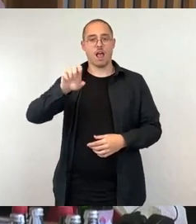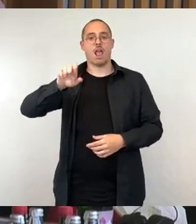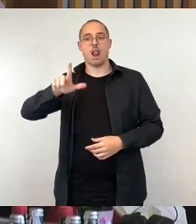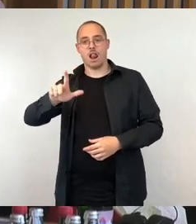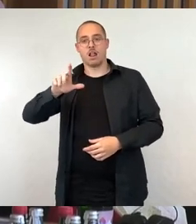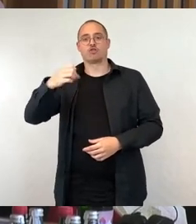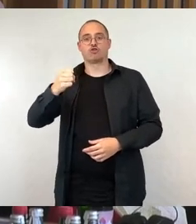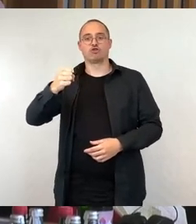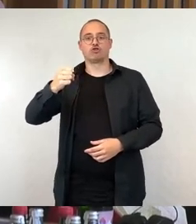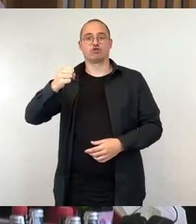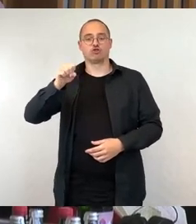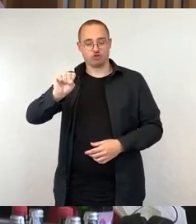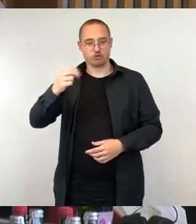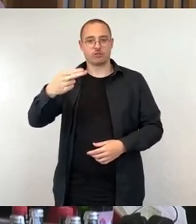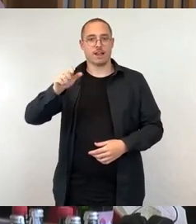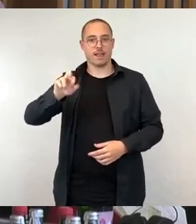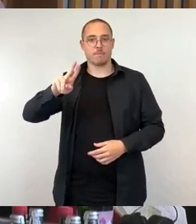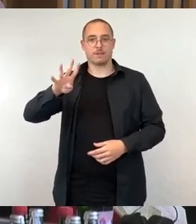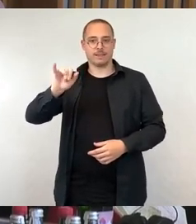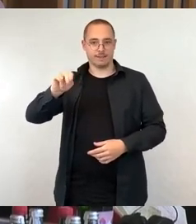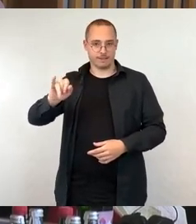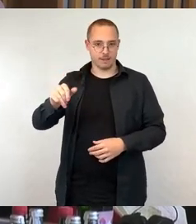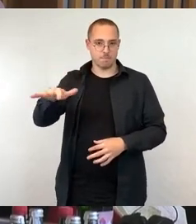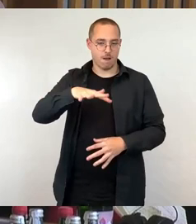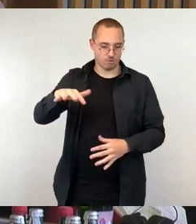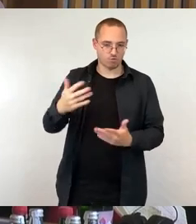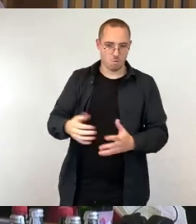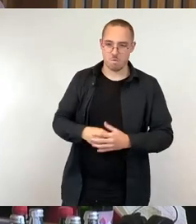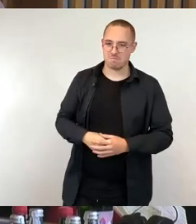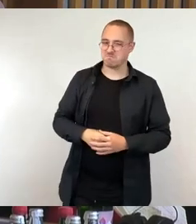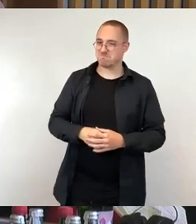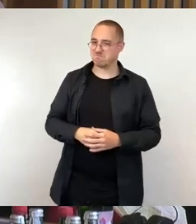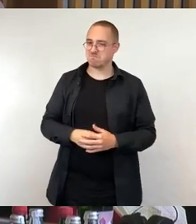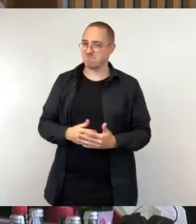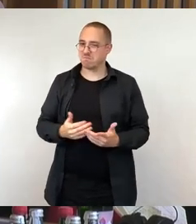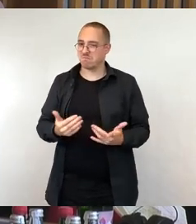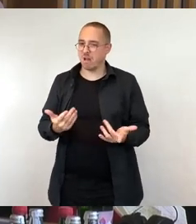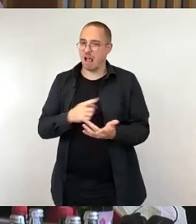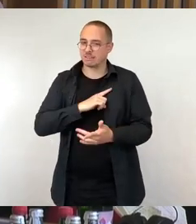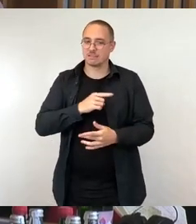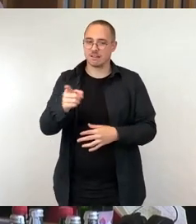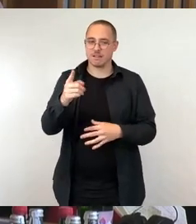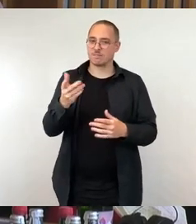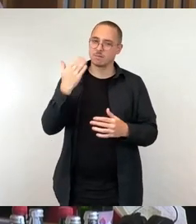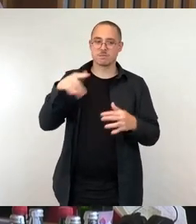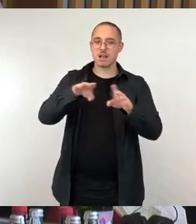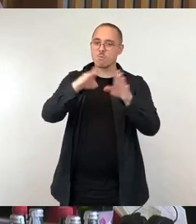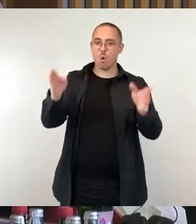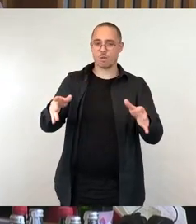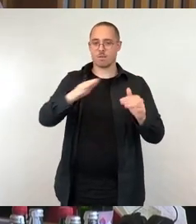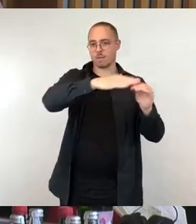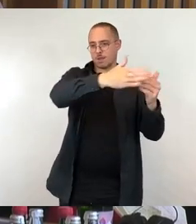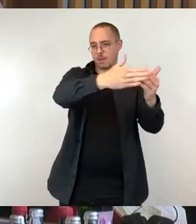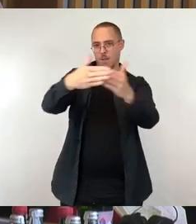Landgericht resultiert lediglich daraus, dass diese Gebäude nach ihrer Zerstörung 1945 nicht wieder aufgebaut worden sind.